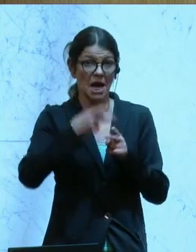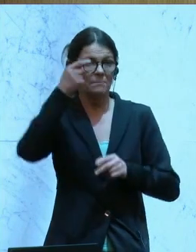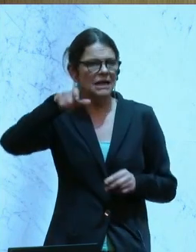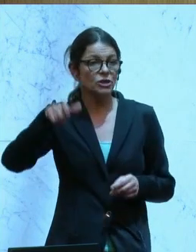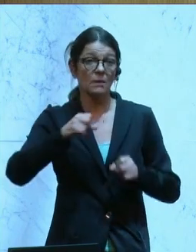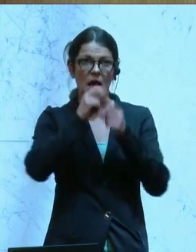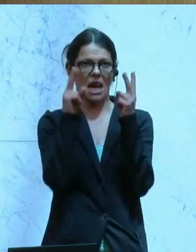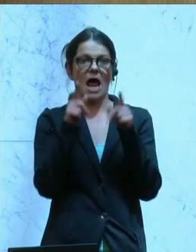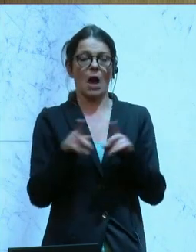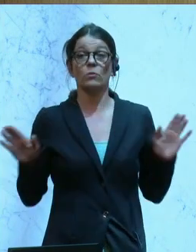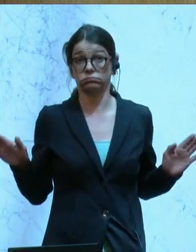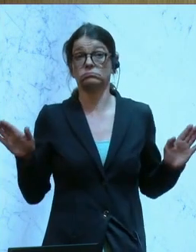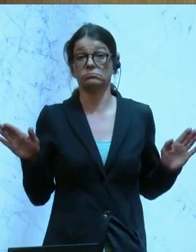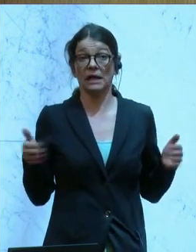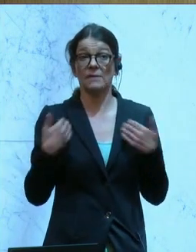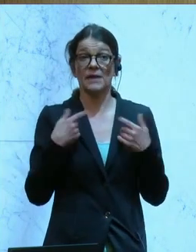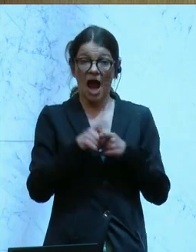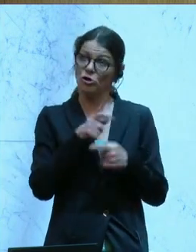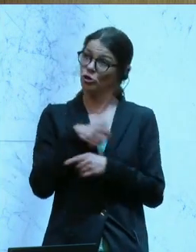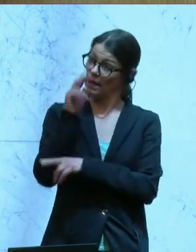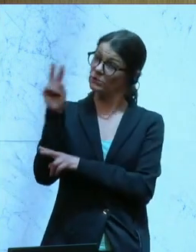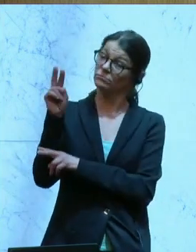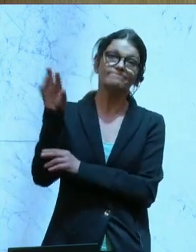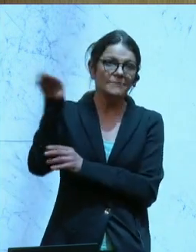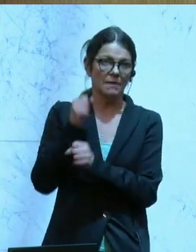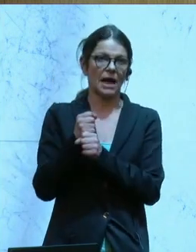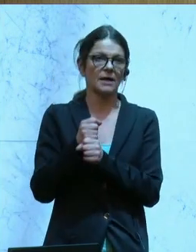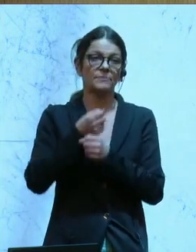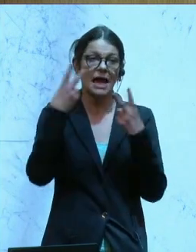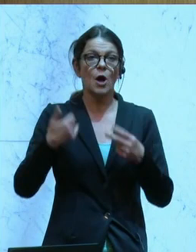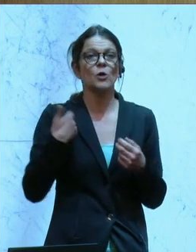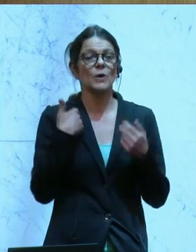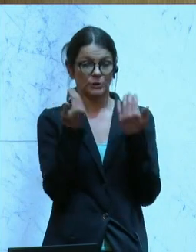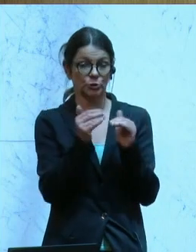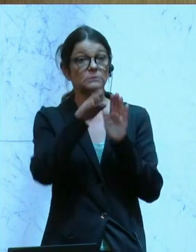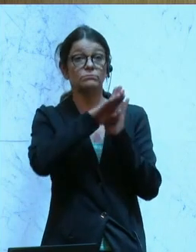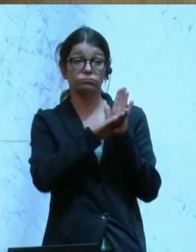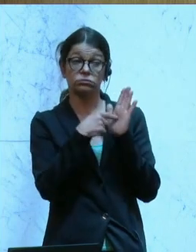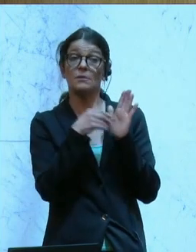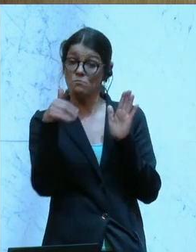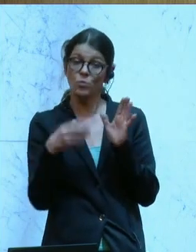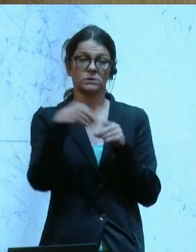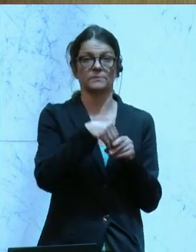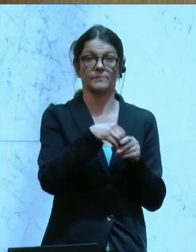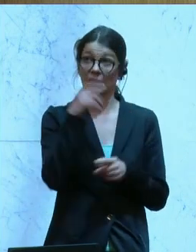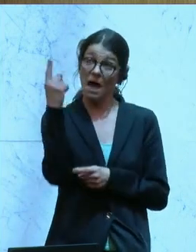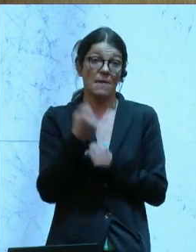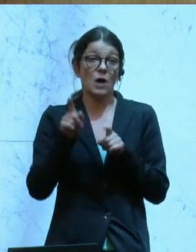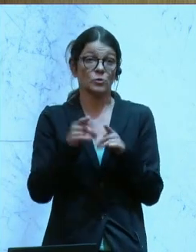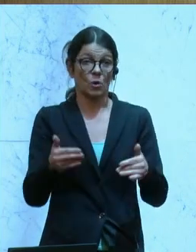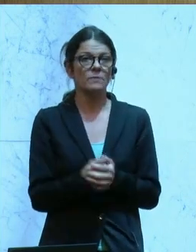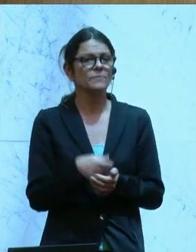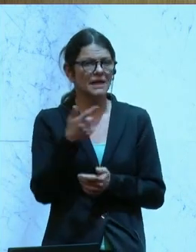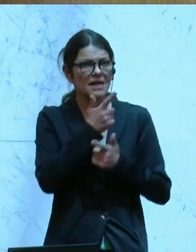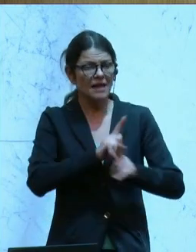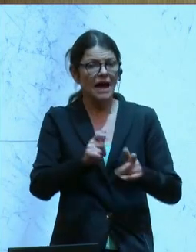Und klar ist auch, und da haben wir uns auch an den Schweizern orientiert, die klare Jugendschutzrichtlinien auch hier etabliert haben. Beispielsweise, was sie